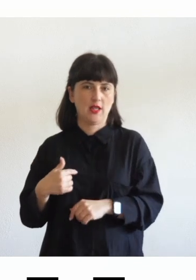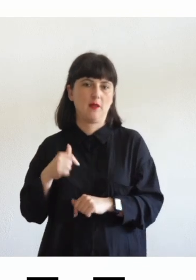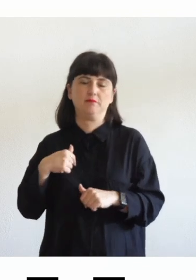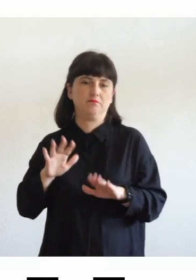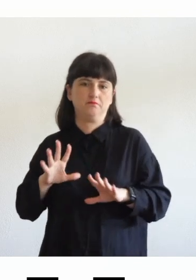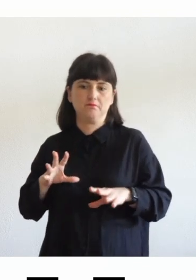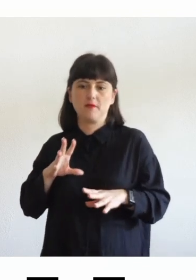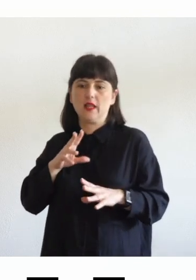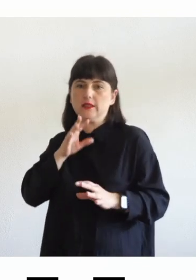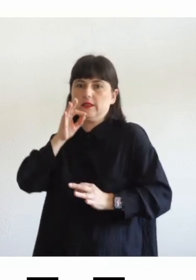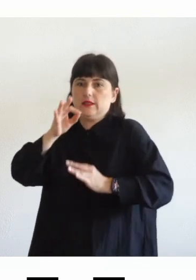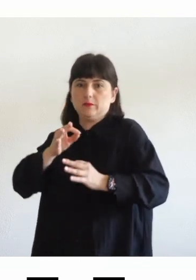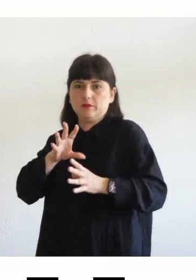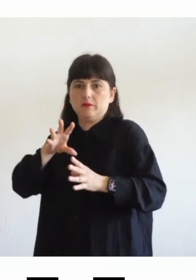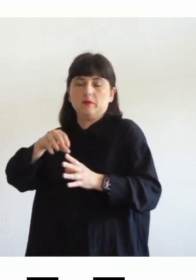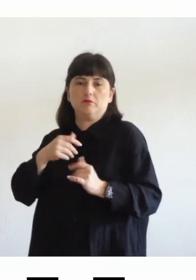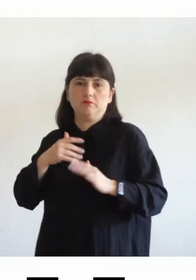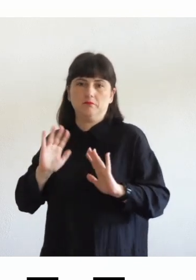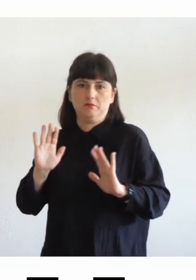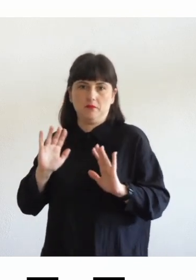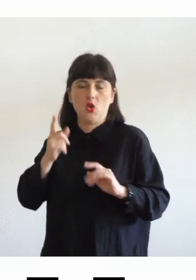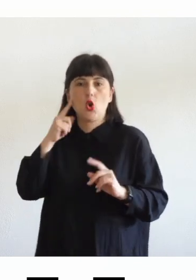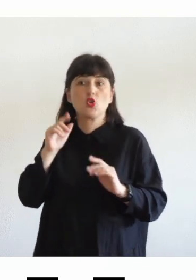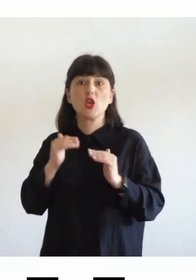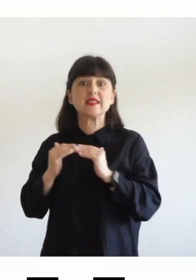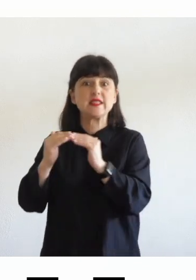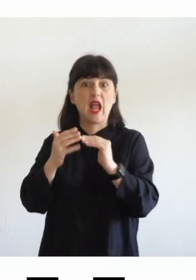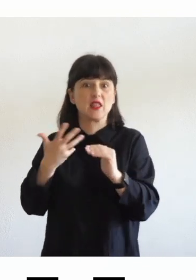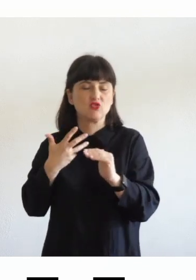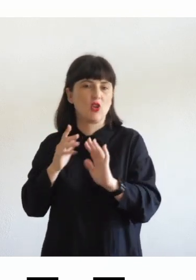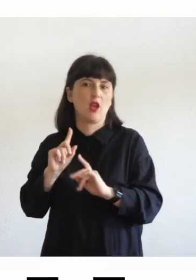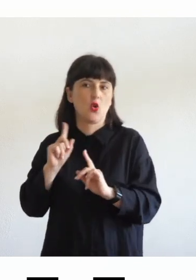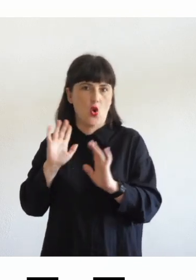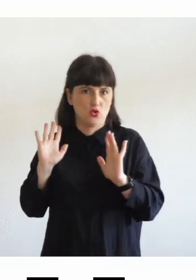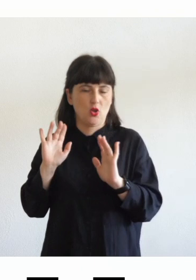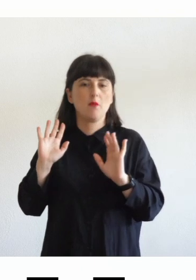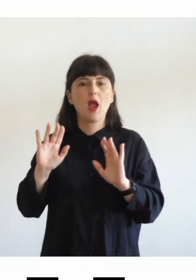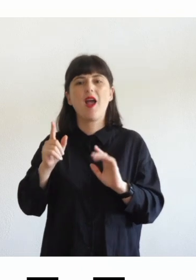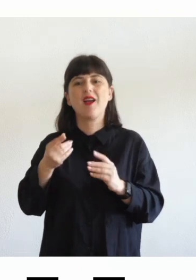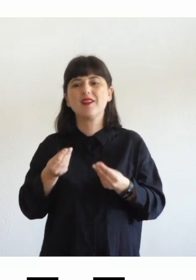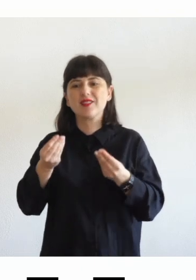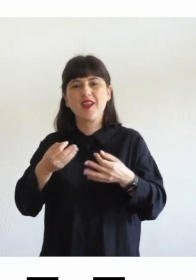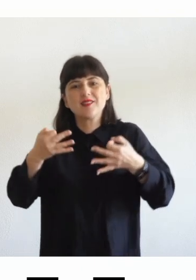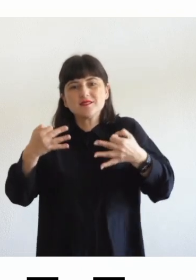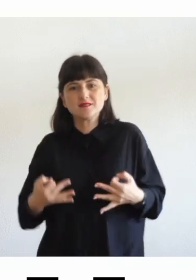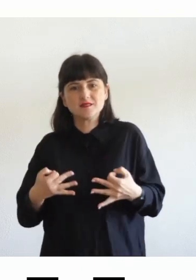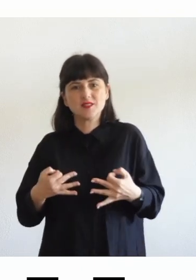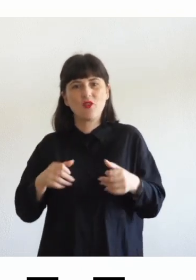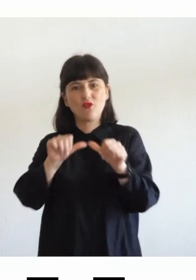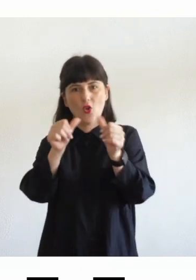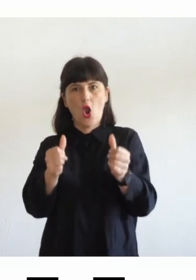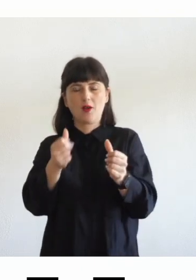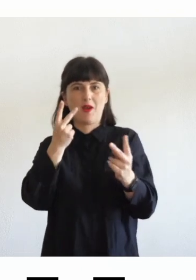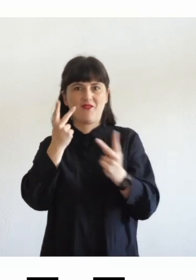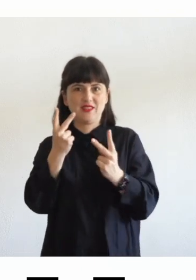entro sul fatto che non sia un formato standard però sicuramente non mi garantisce la stabilità del formato la stabilità